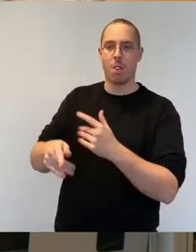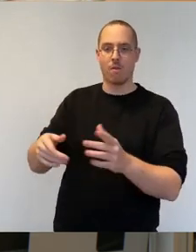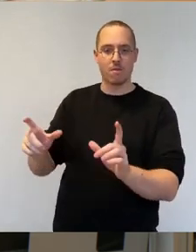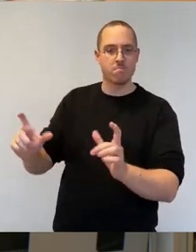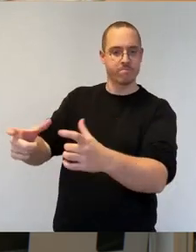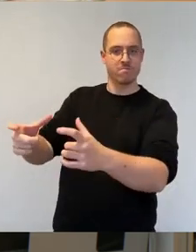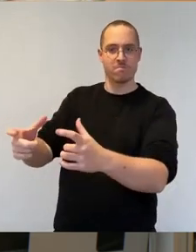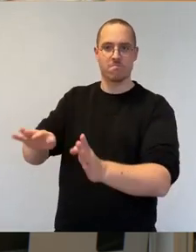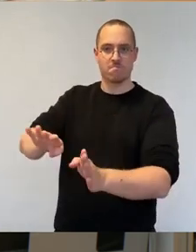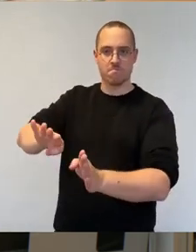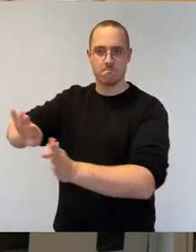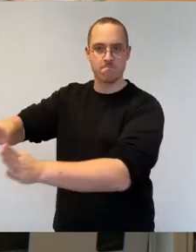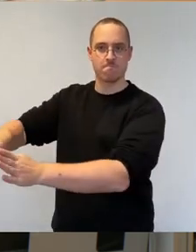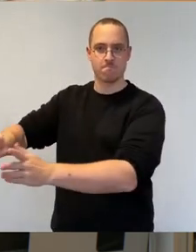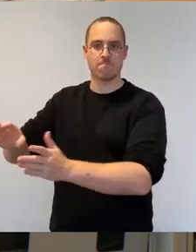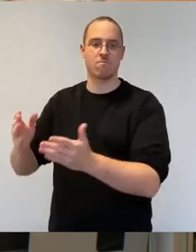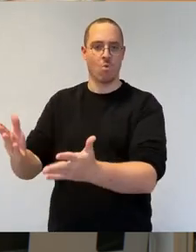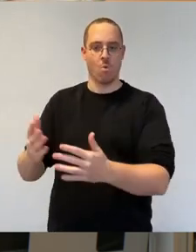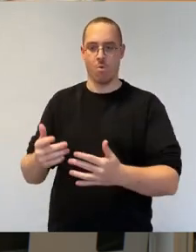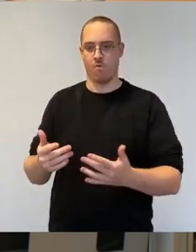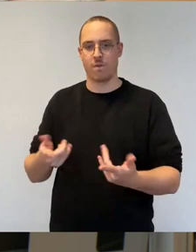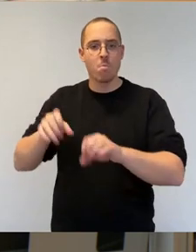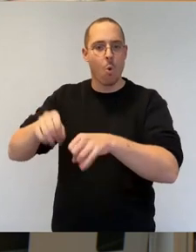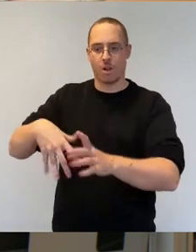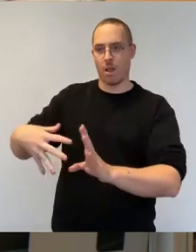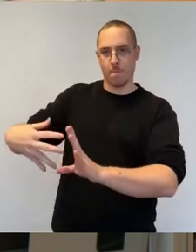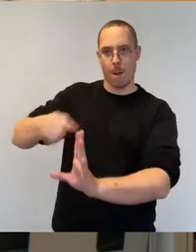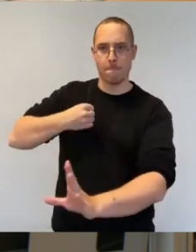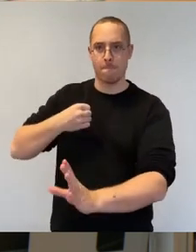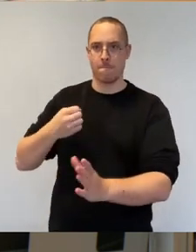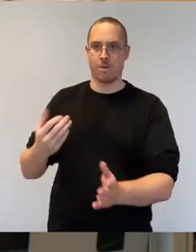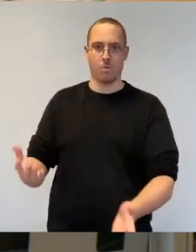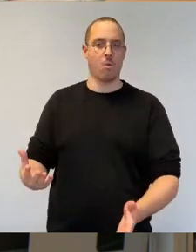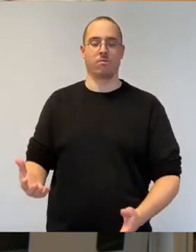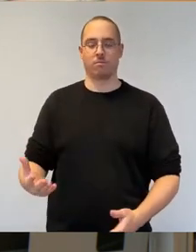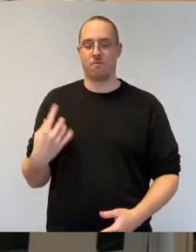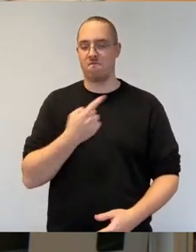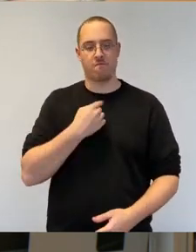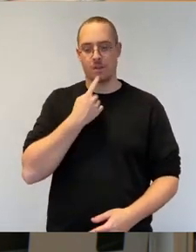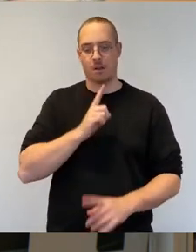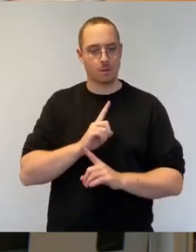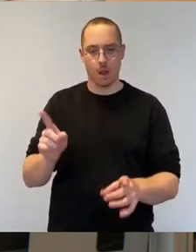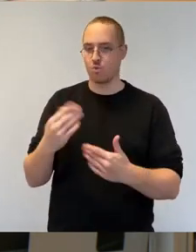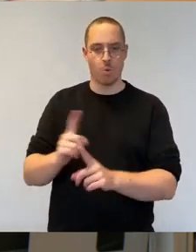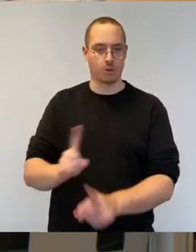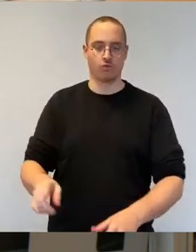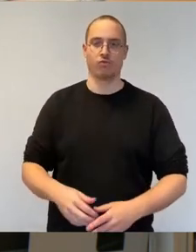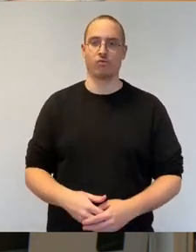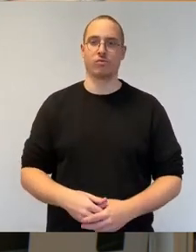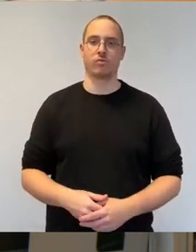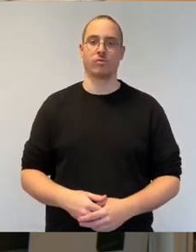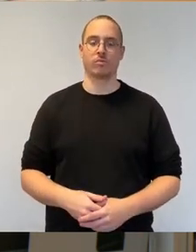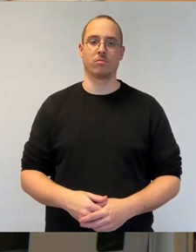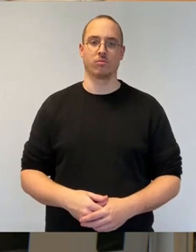für den richtigen Ansatz. Ein paar Fakten zur Bezahlkarte. Grundsätzlich ist das, was ja jetzt auf Bundesebene geplant wird, erstmal